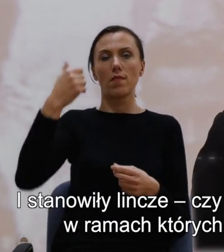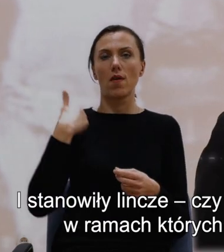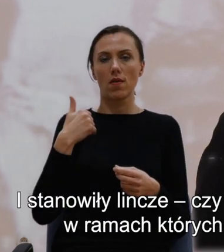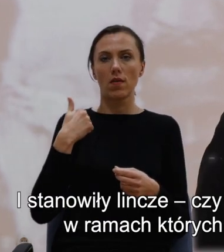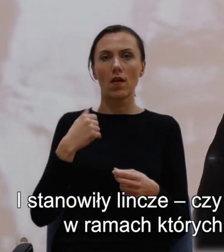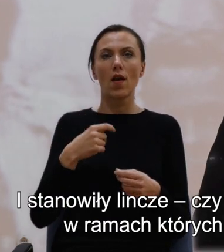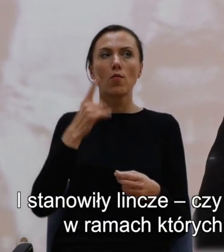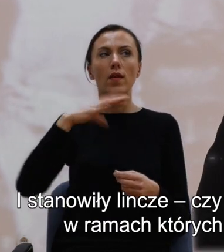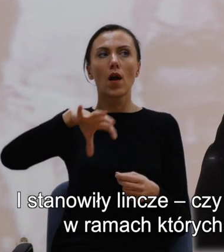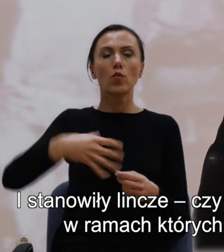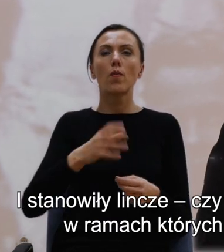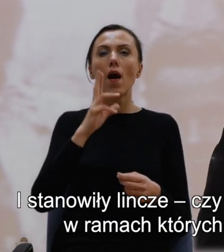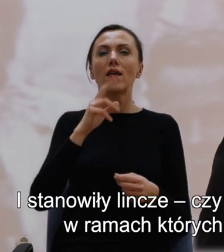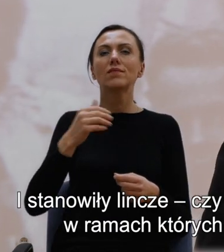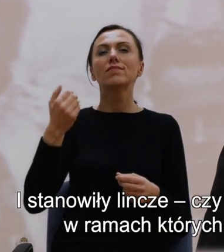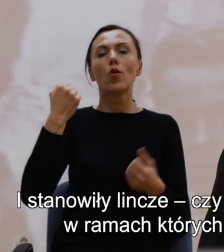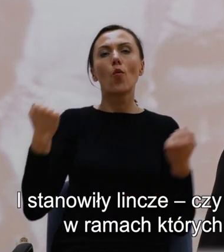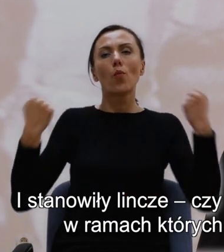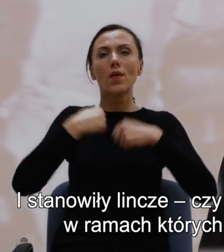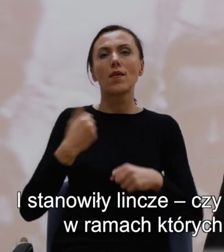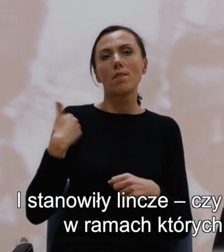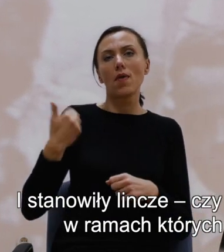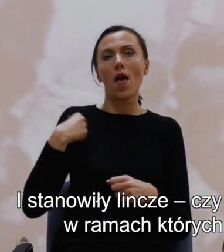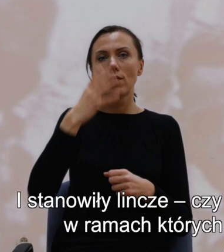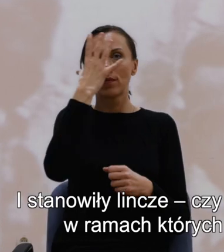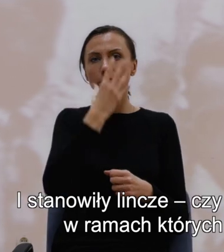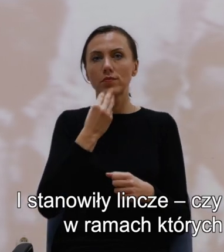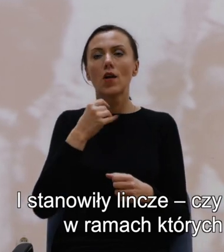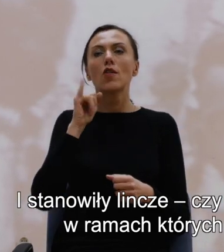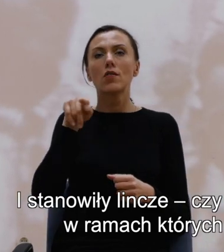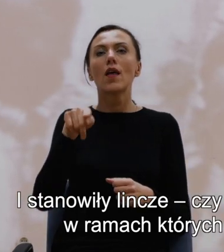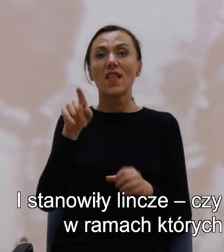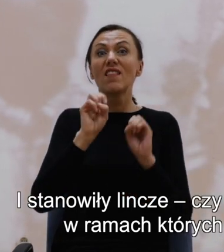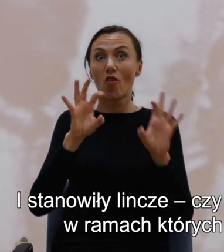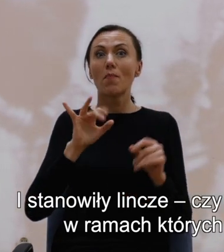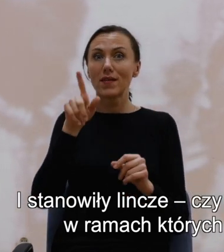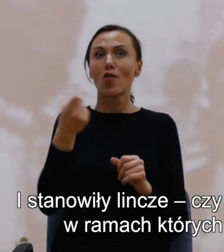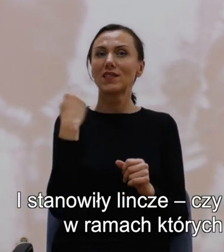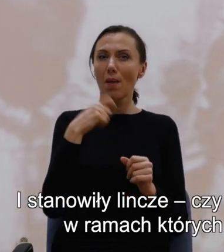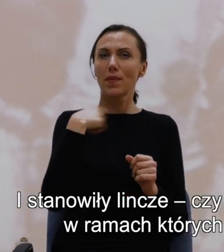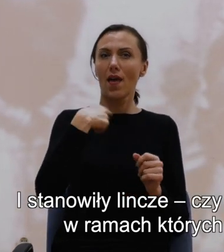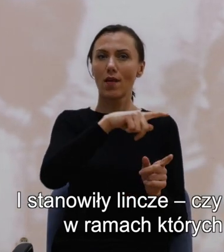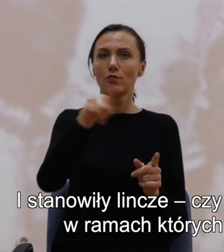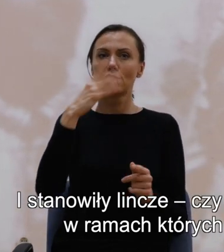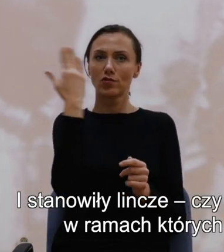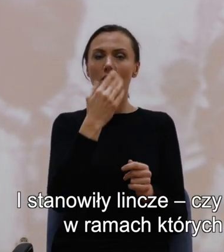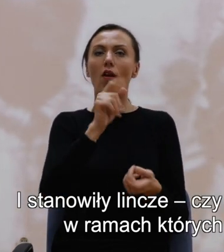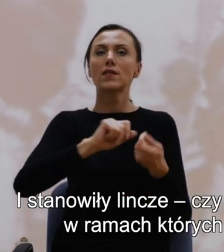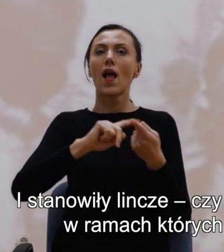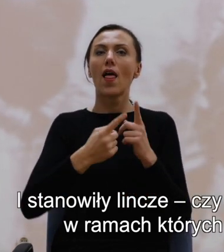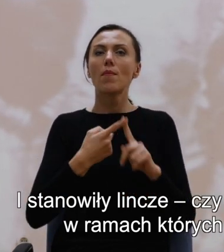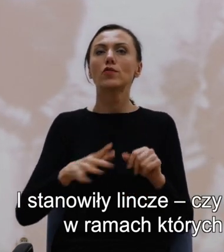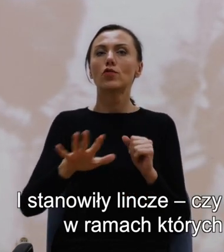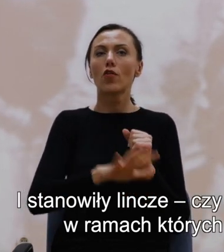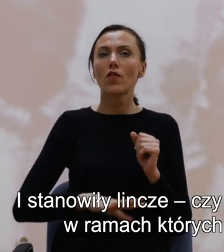I informacje o Lincza stanowiły istotny element środowiska, w